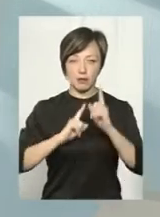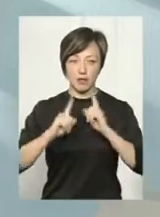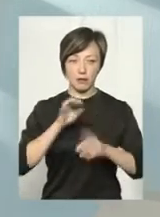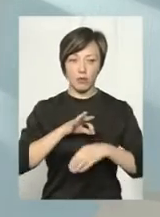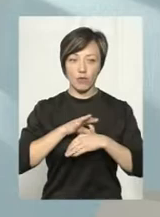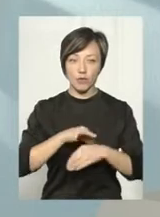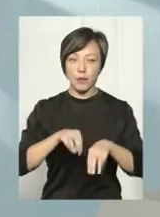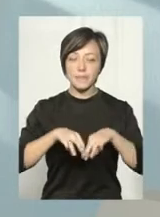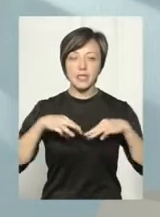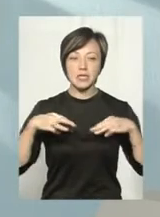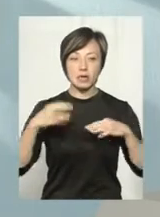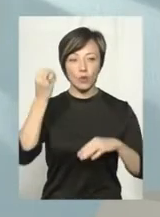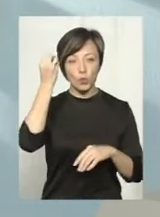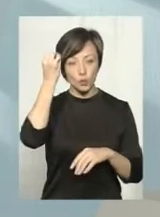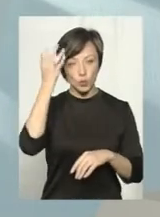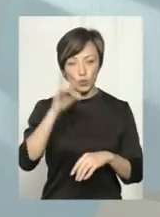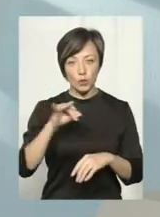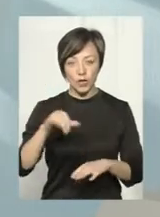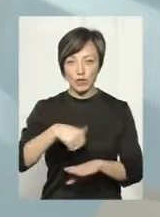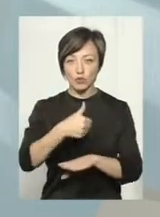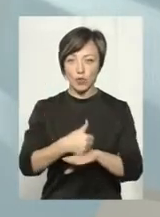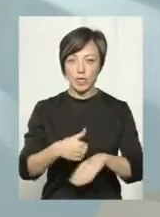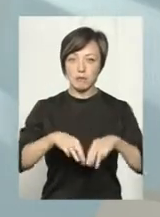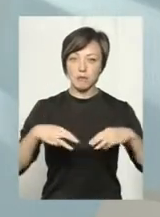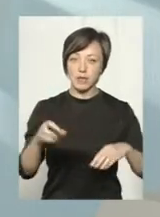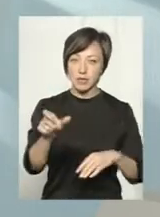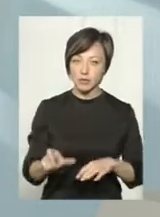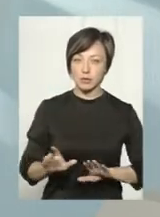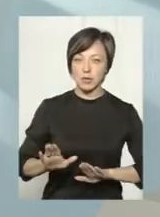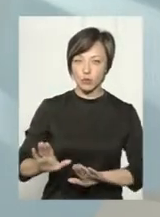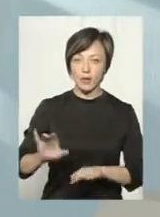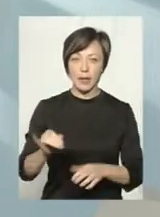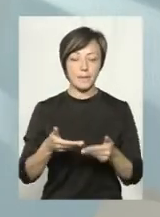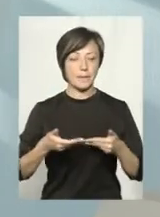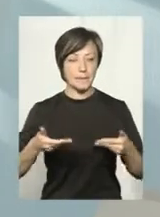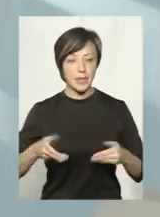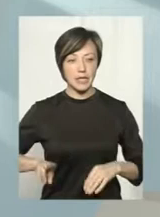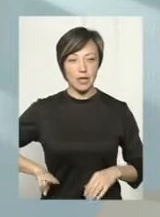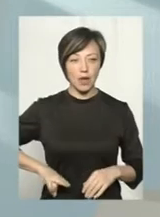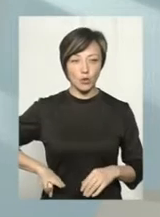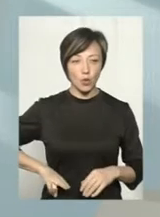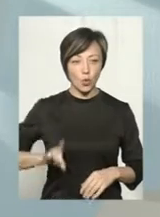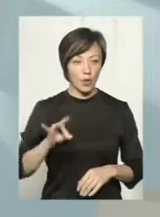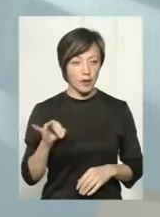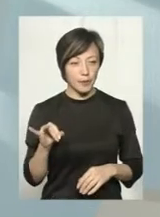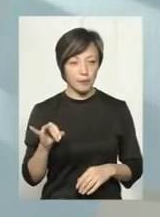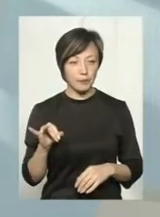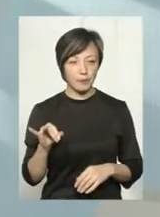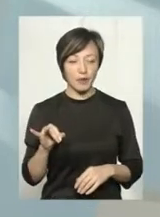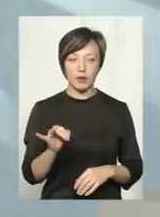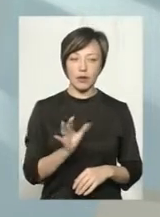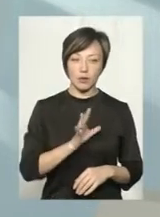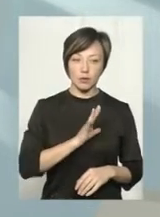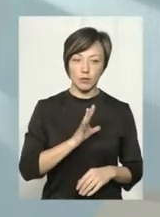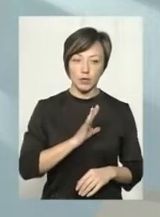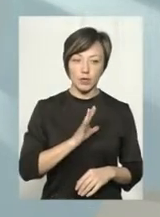проводило Міністерство культури, на чолі з міністром, з його заступником. І ми, директори, там були